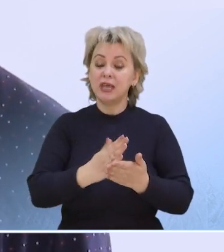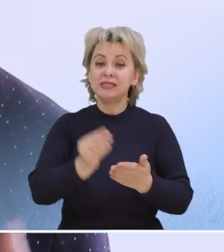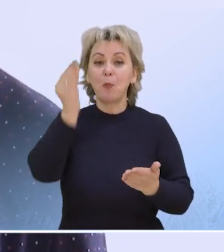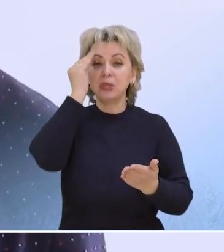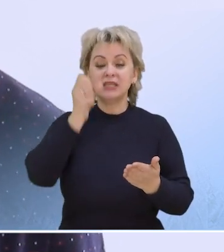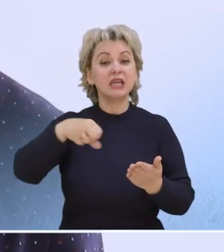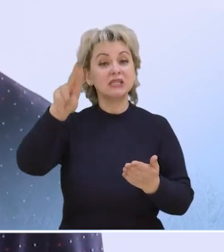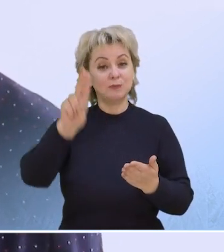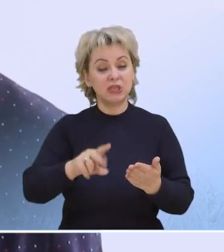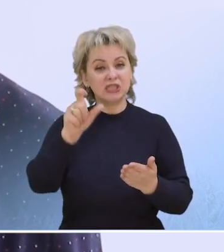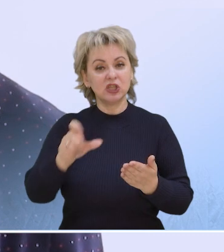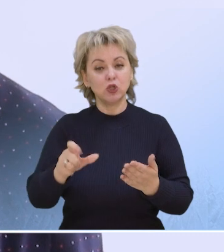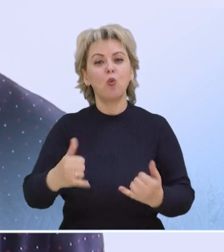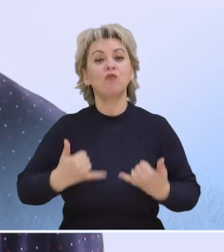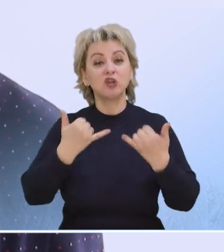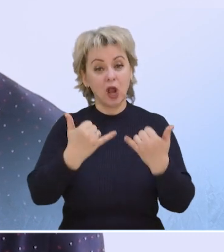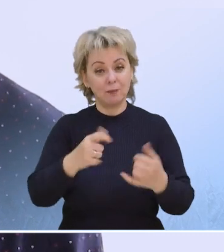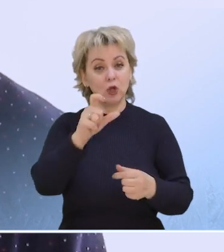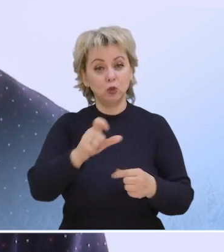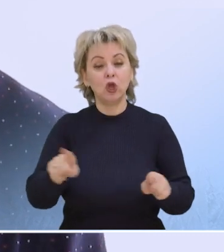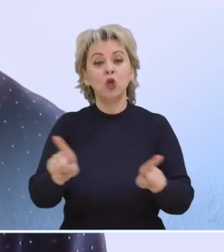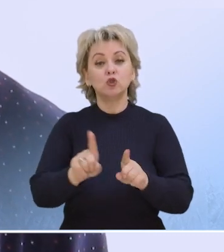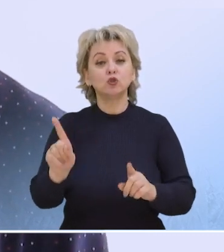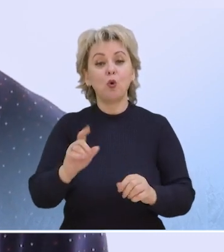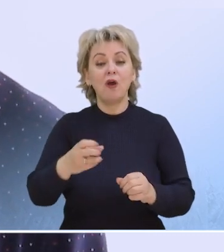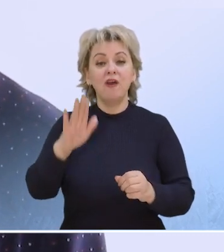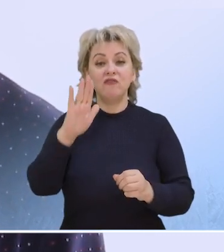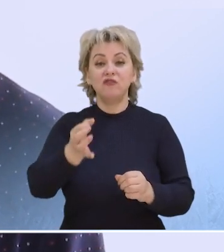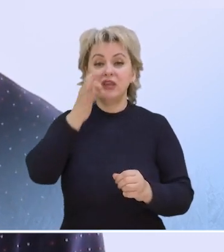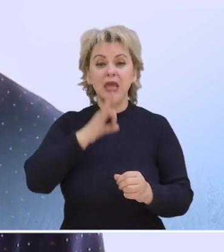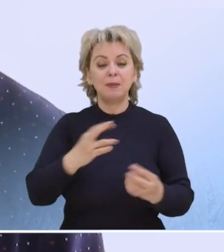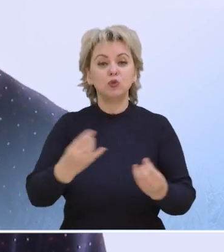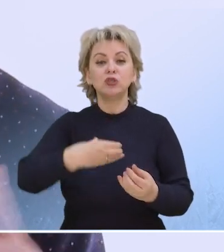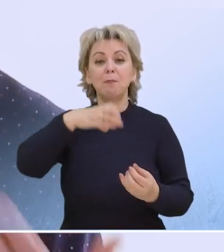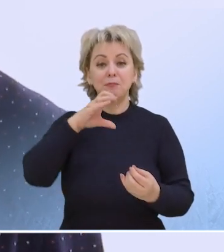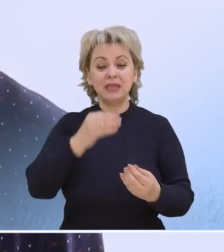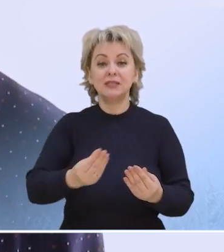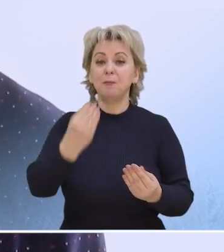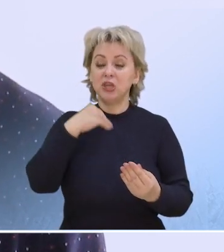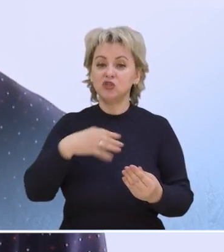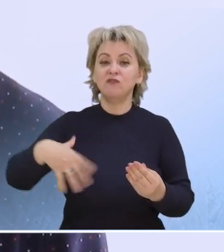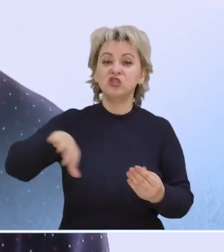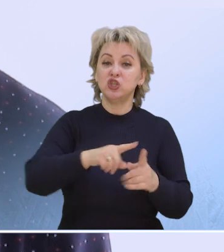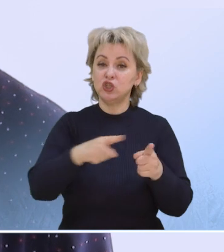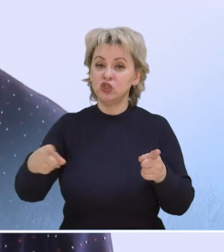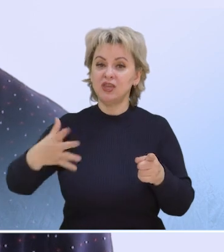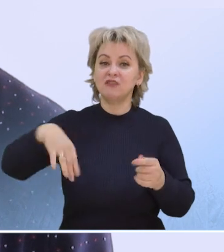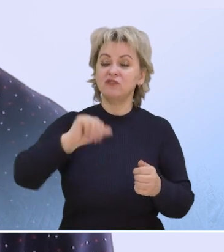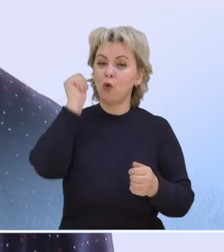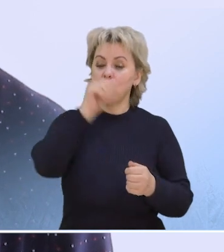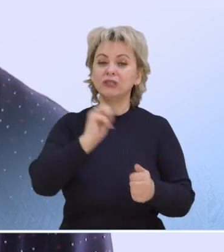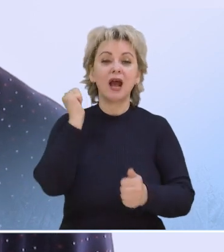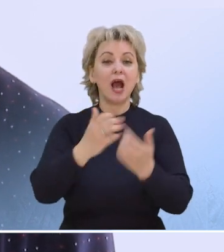Есть мнение специалистов, вполне уважаемых, что витамины нужно пить и принимать в течение всего года,